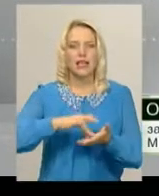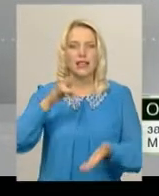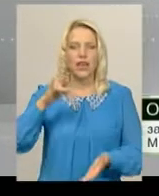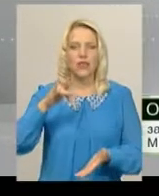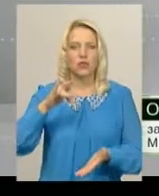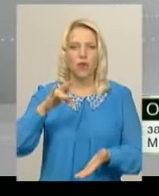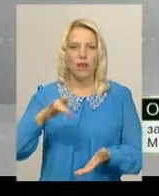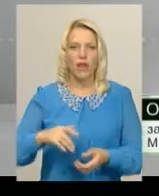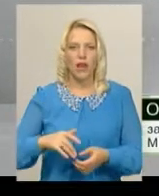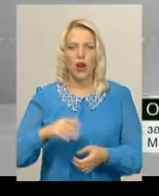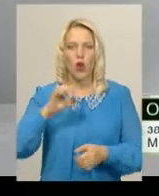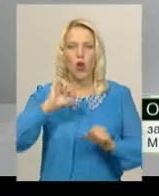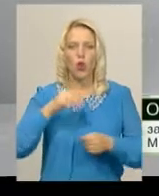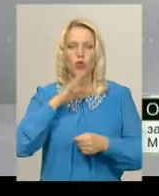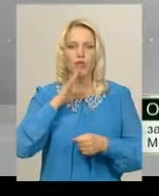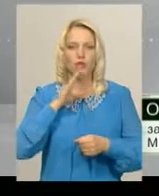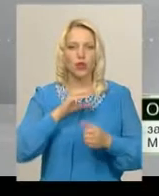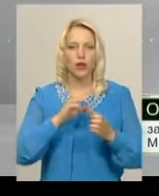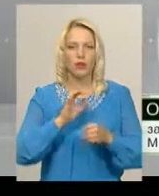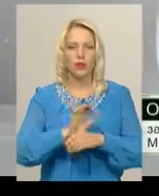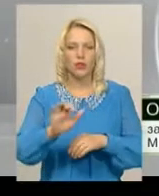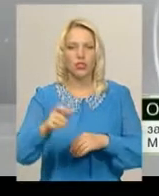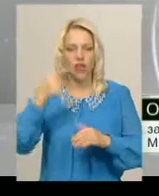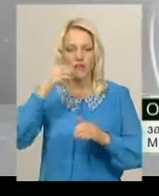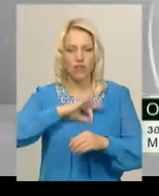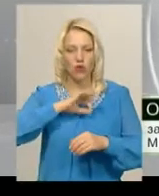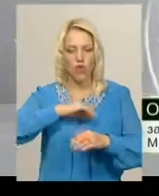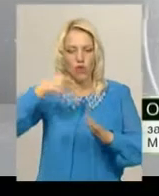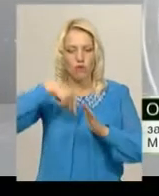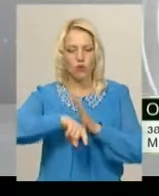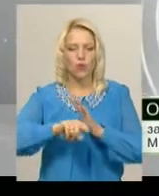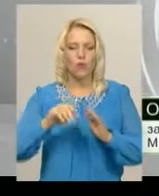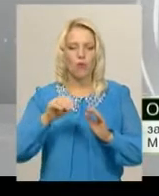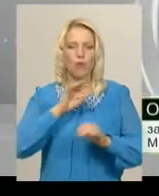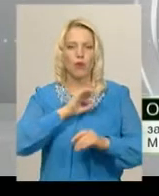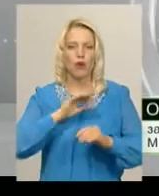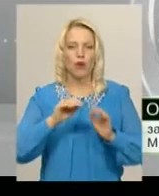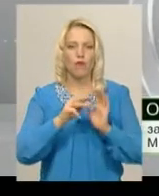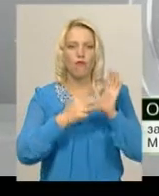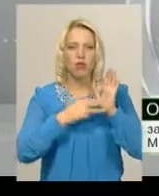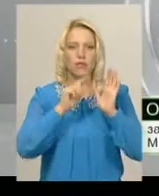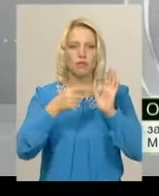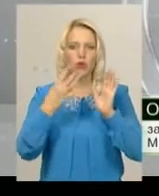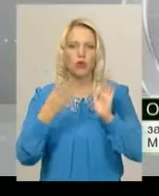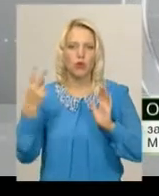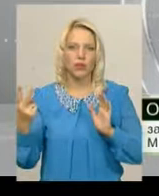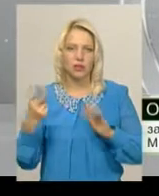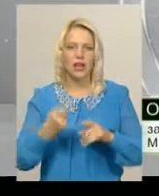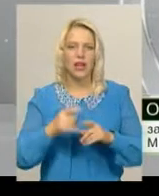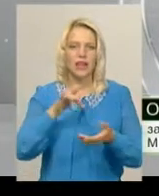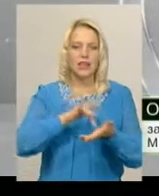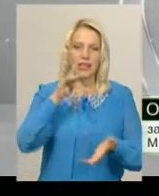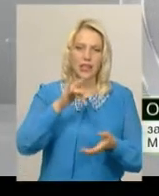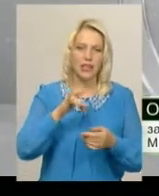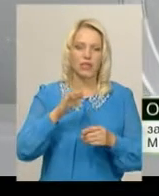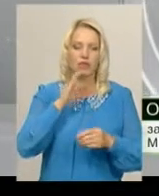холодне водопостачання за використання внутрішніх будинкових систем 8,42, централізоване водовідведення за